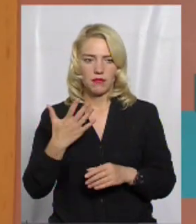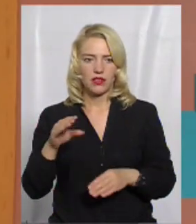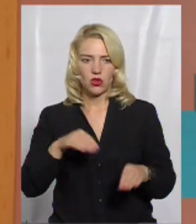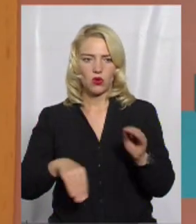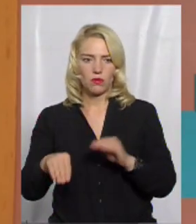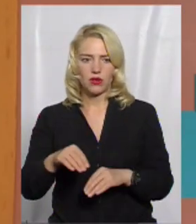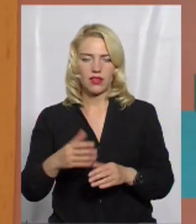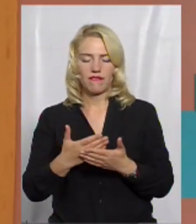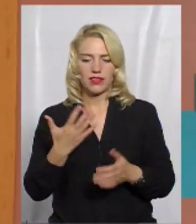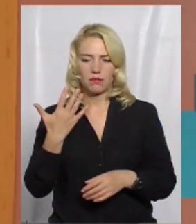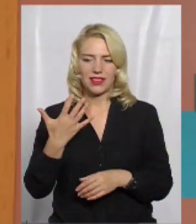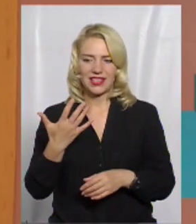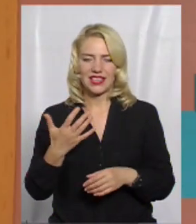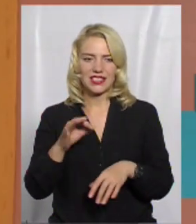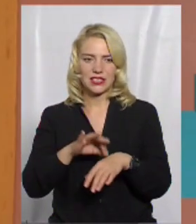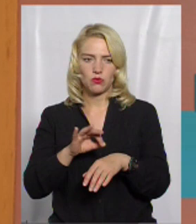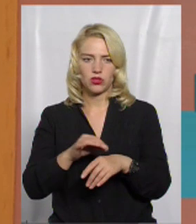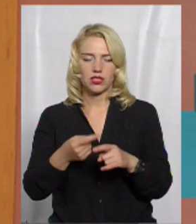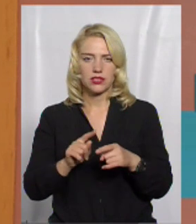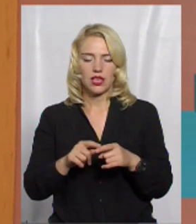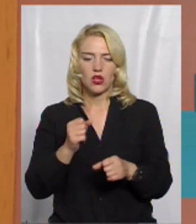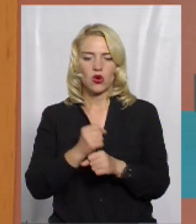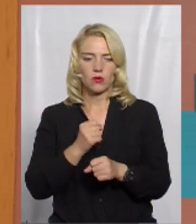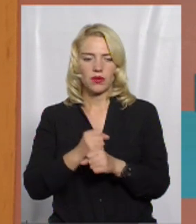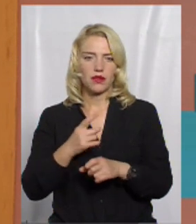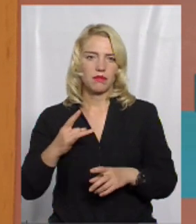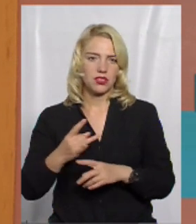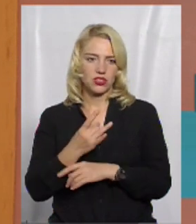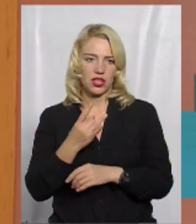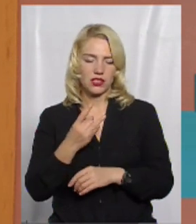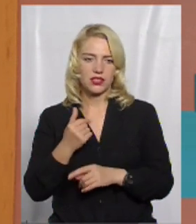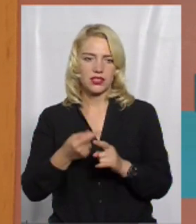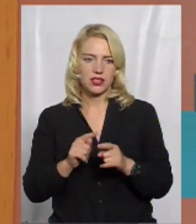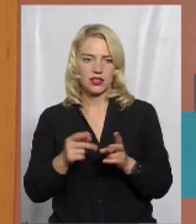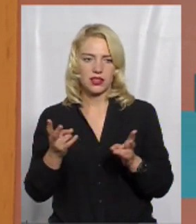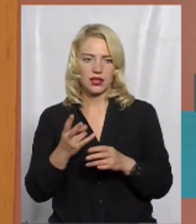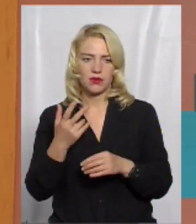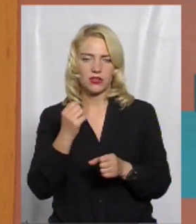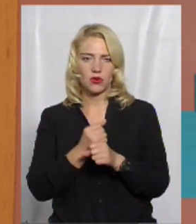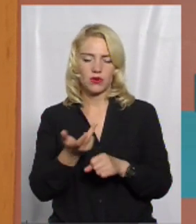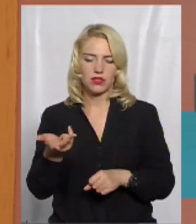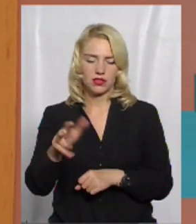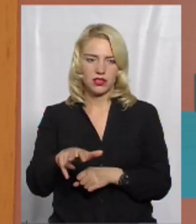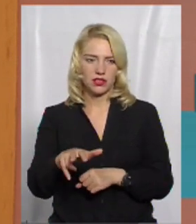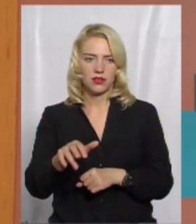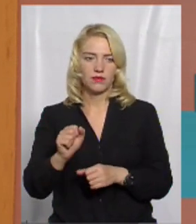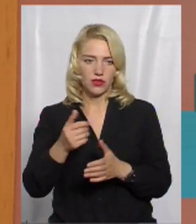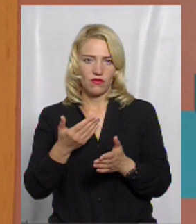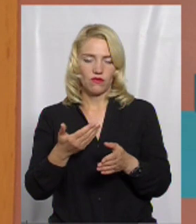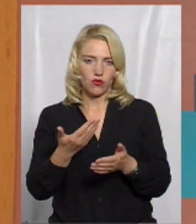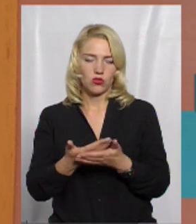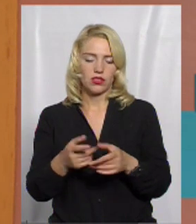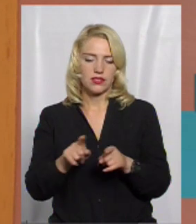від 5 збудників, фактично це ми робили перший раз, їх потрібно 3 зробити. Це